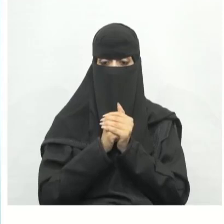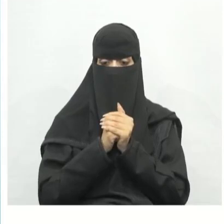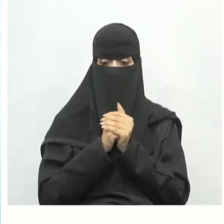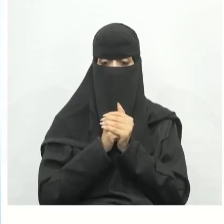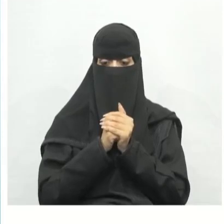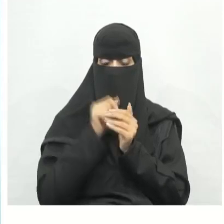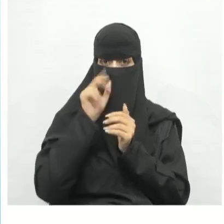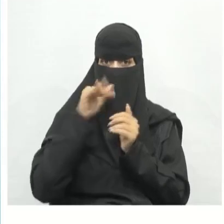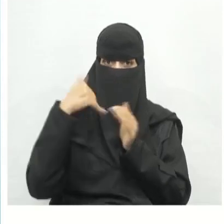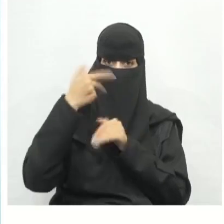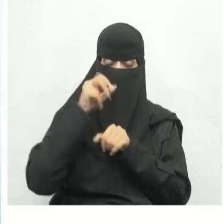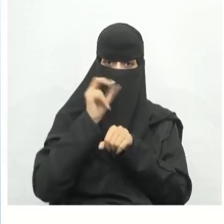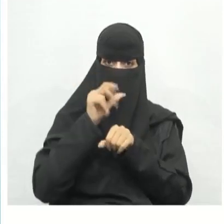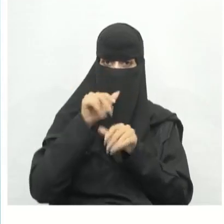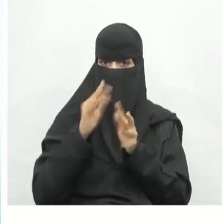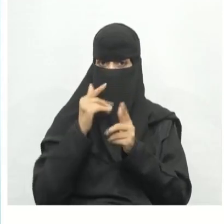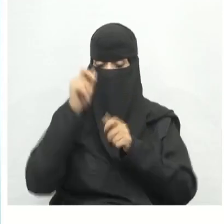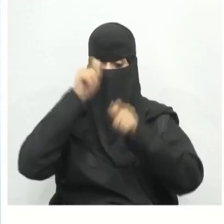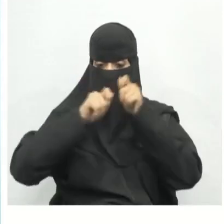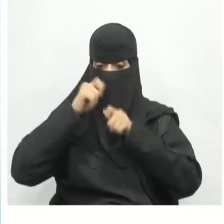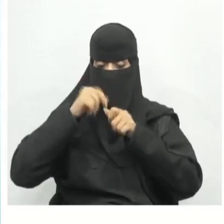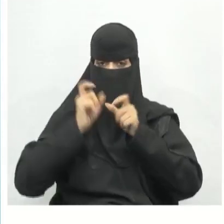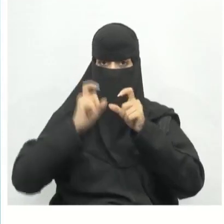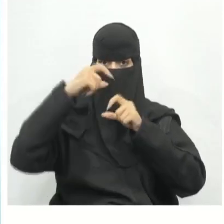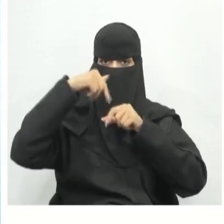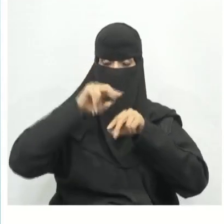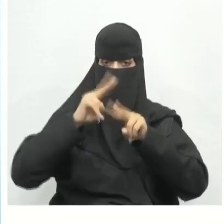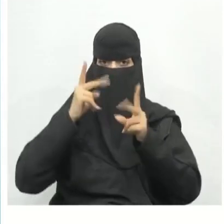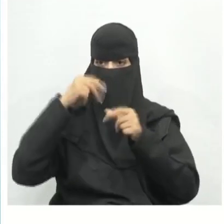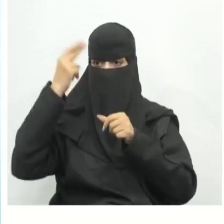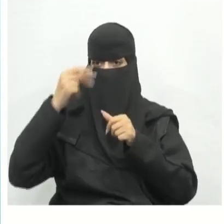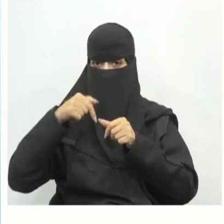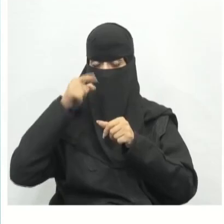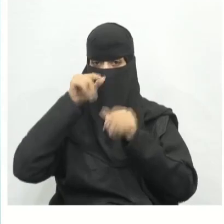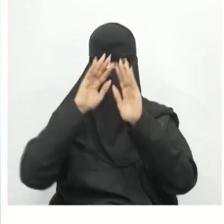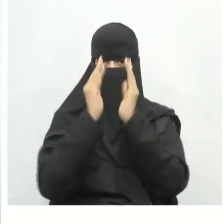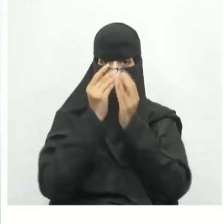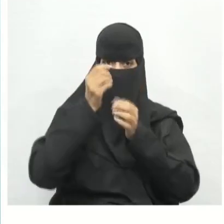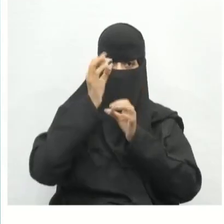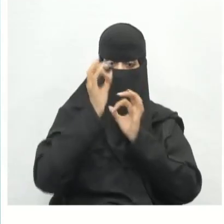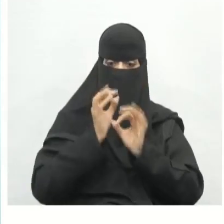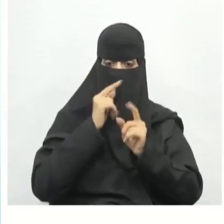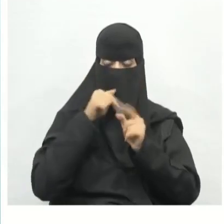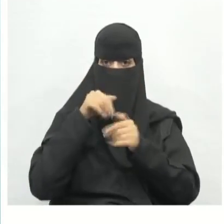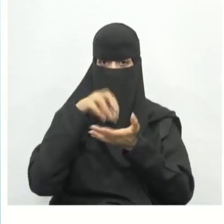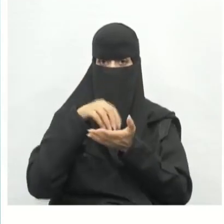ثم سنتعلم كيفية استخدام أدوات مختلفة لرسم الشكل وضبط حجمه وموضعه